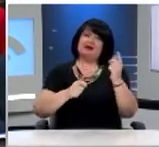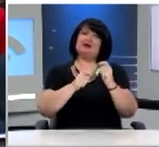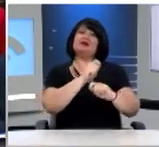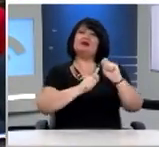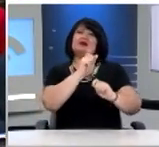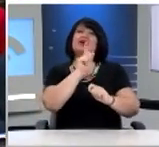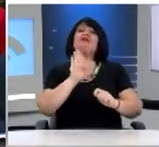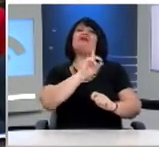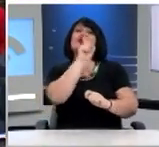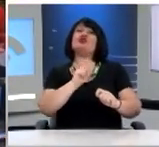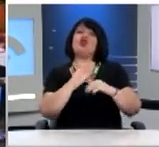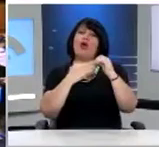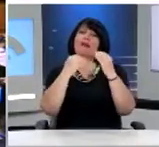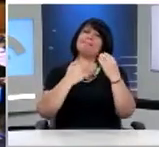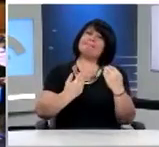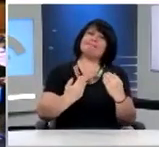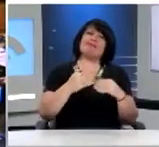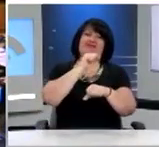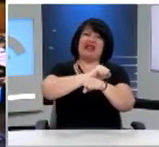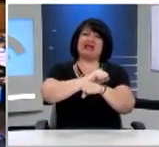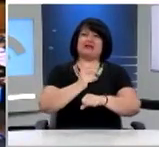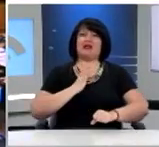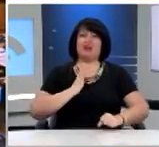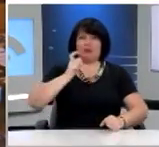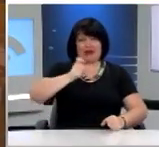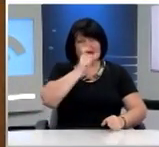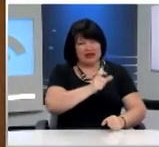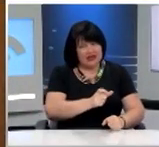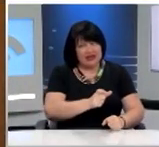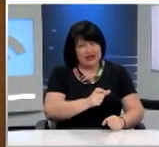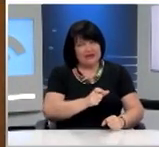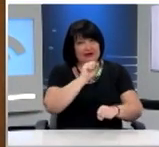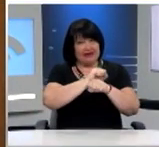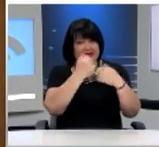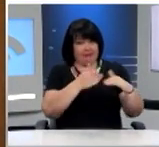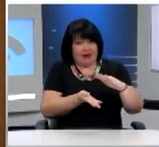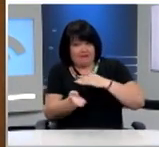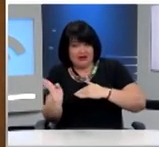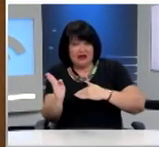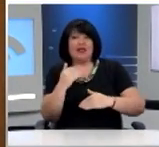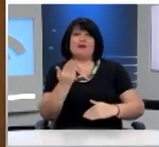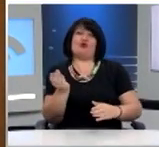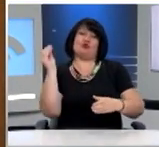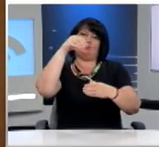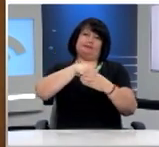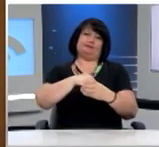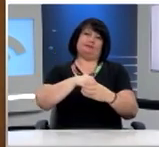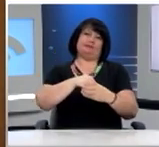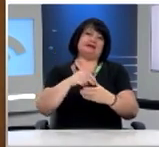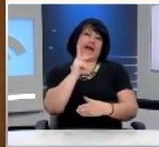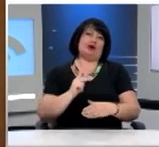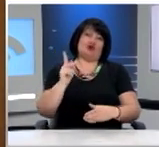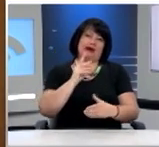το βιωτικό επίπεδο των φυλακών και οι ίδιοι φυλακισμένοι θα αποκτούν ένα εφόδιο χρήσιμο μετά την αποφυλάκισή τους και την υγιή ένταξή τους στον κοινωνικό ιστό.